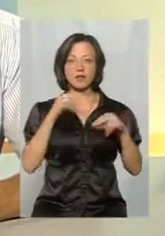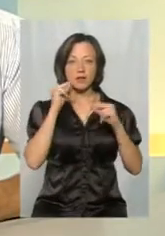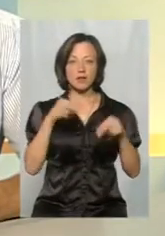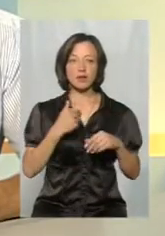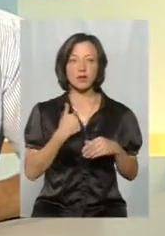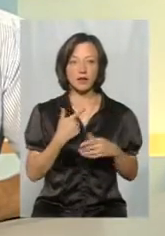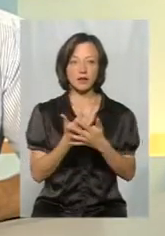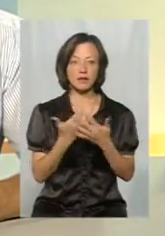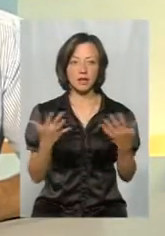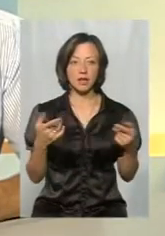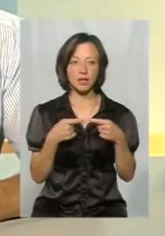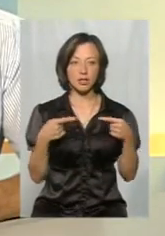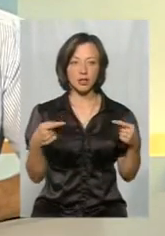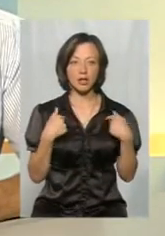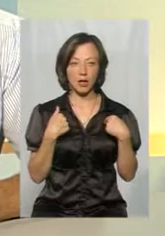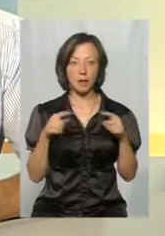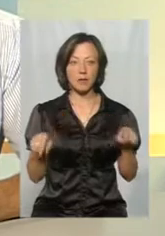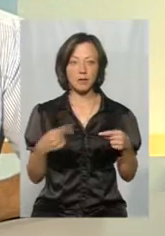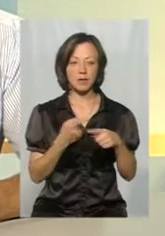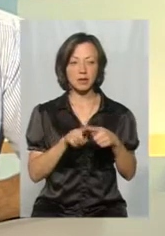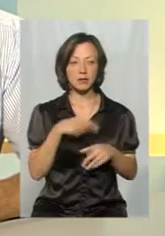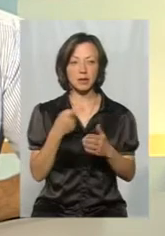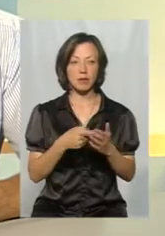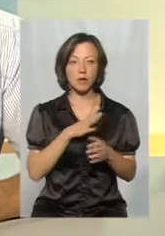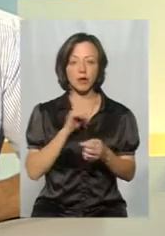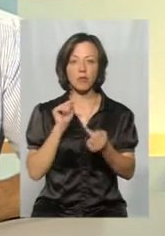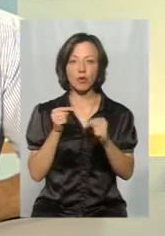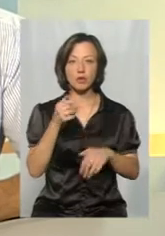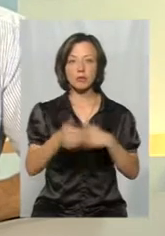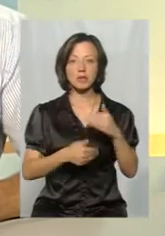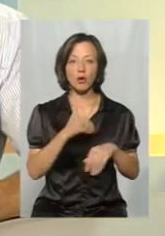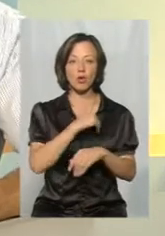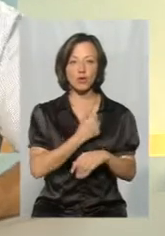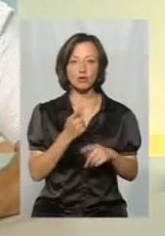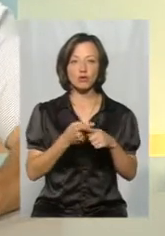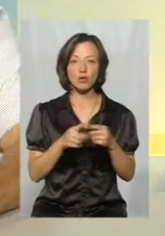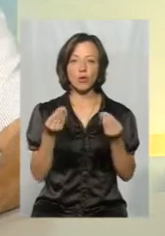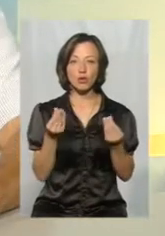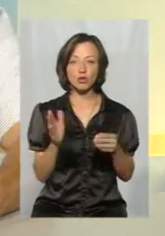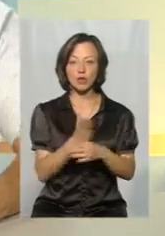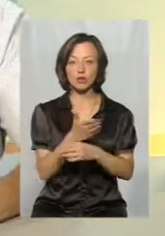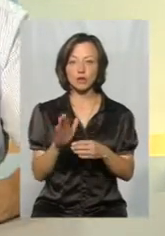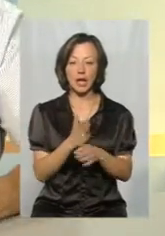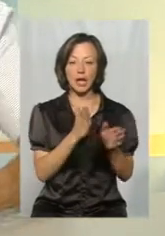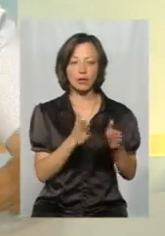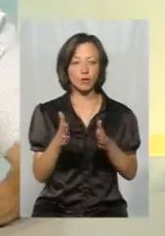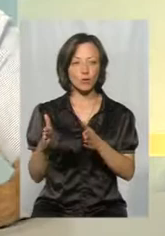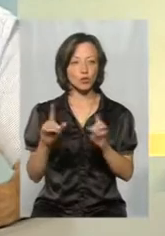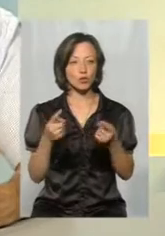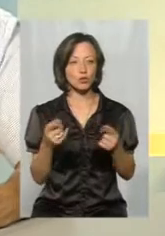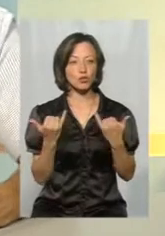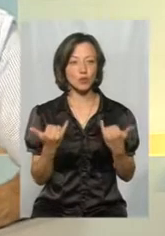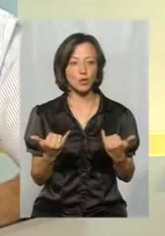тому числі, мене в всяких речах, тому я піднімаю ці питання. Бо я був проти басейну, я хотів, щоб кошти сьогодні розподілялися рівномірно. Чому